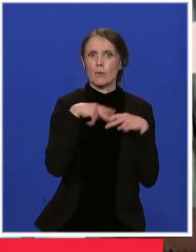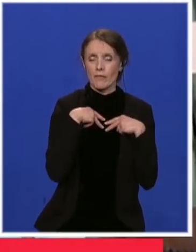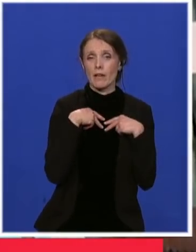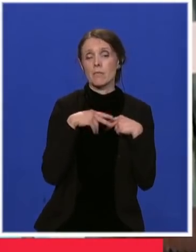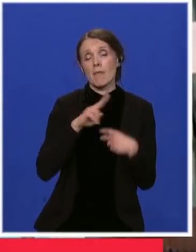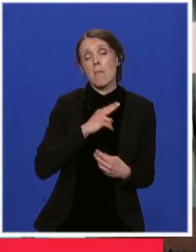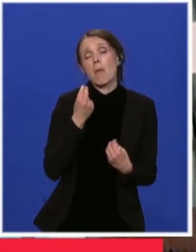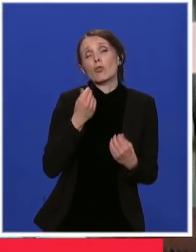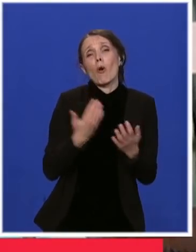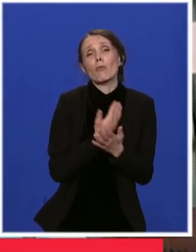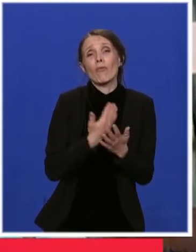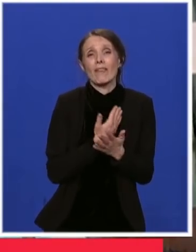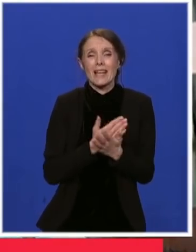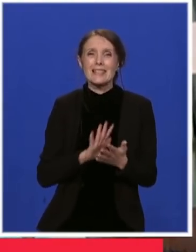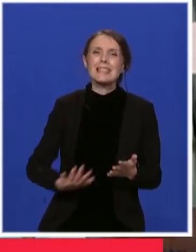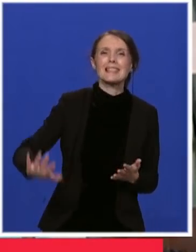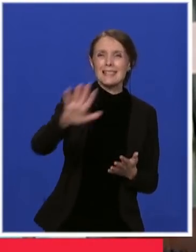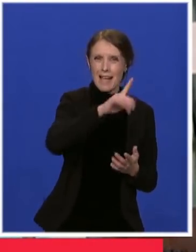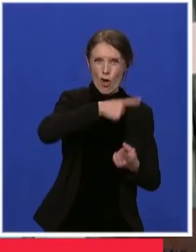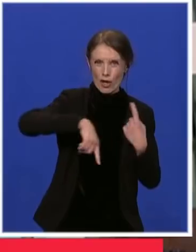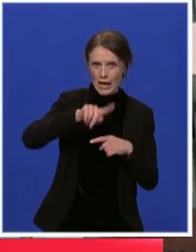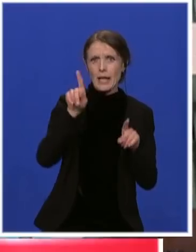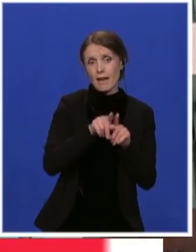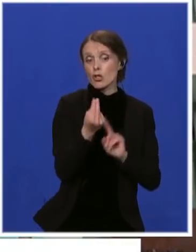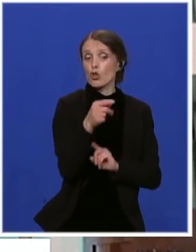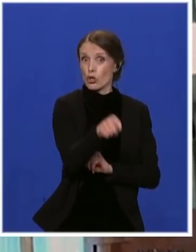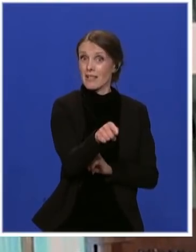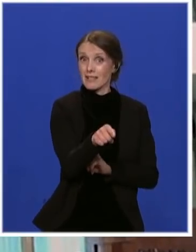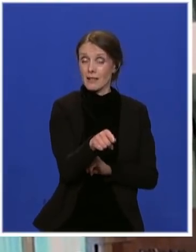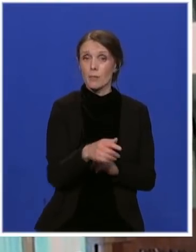Imam dobre vesti za ceo region, kao i za Srbiju.